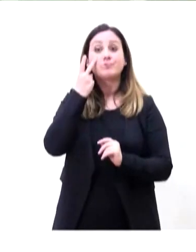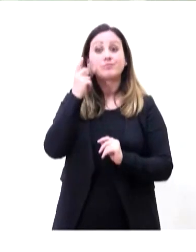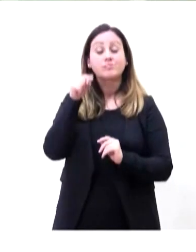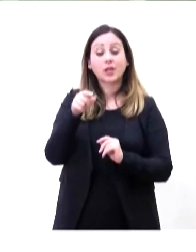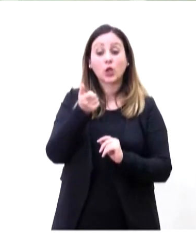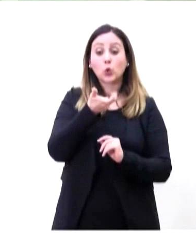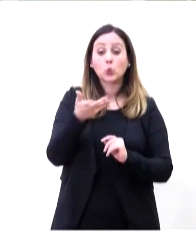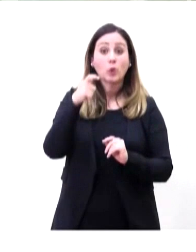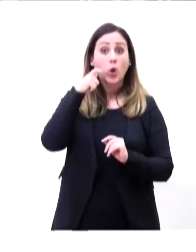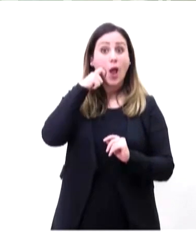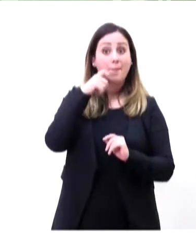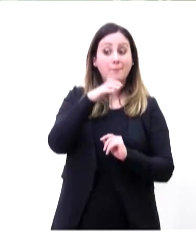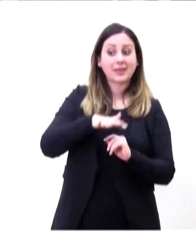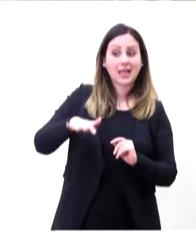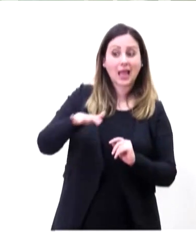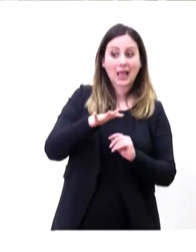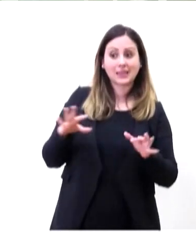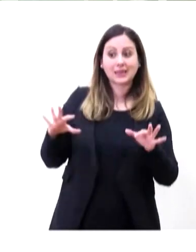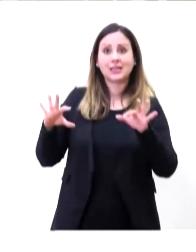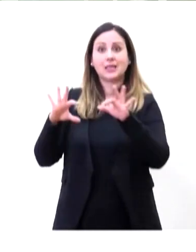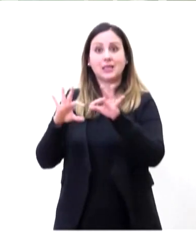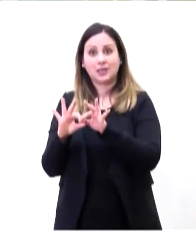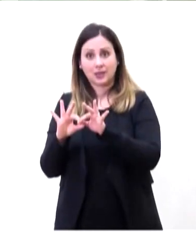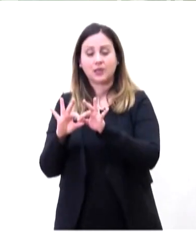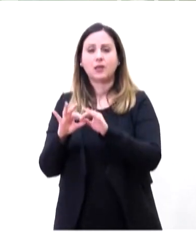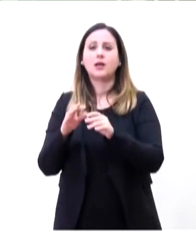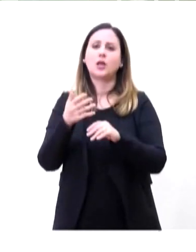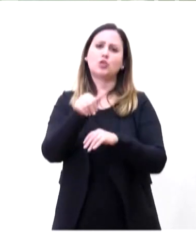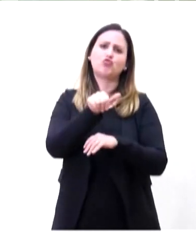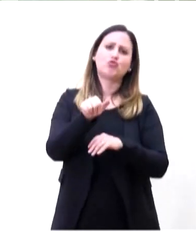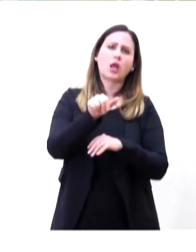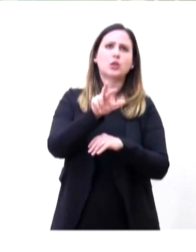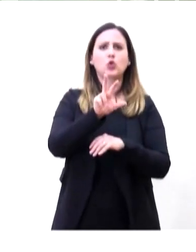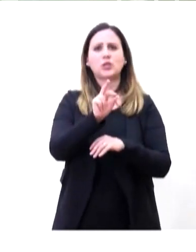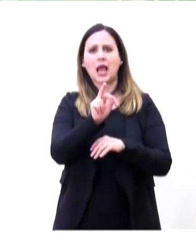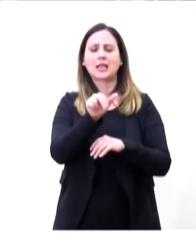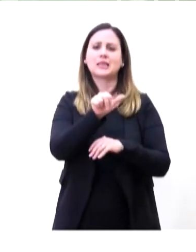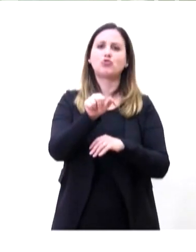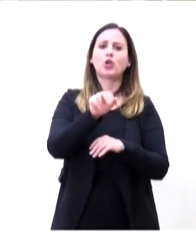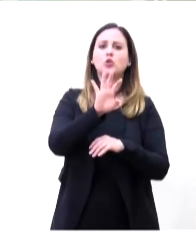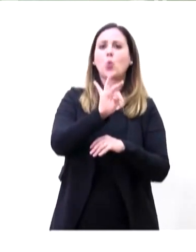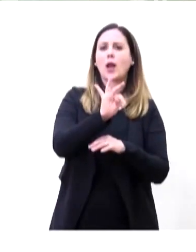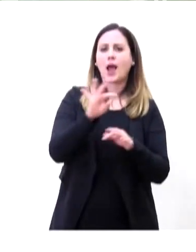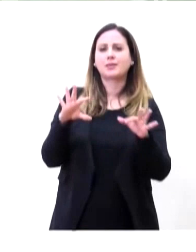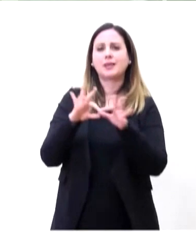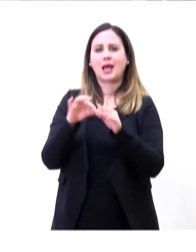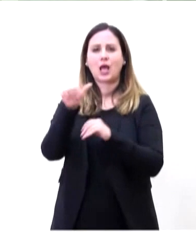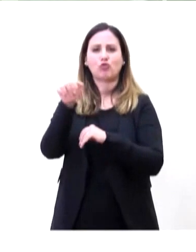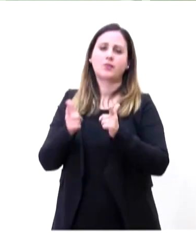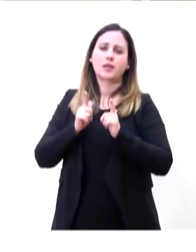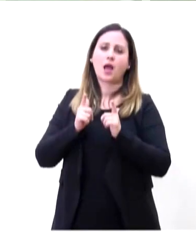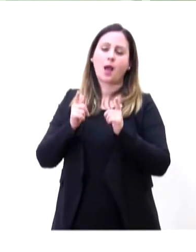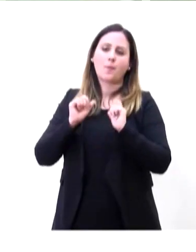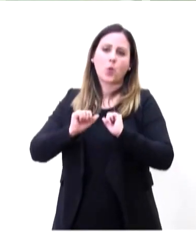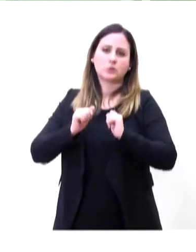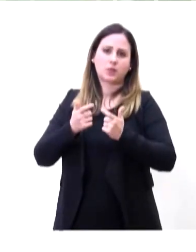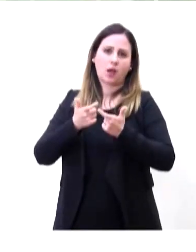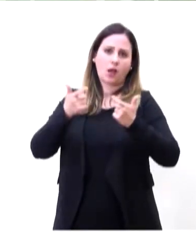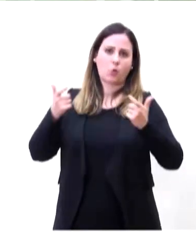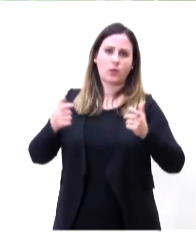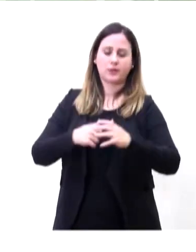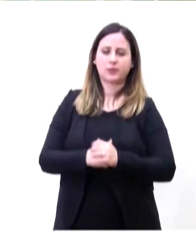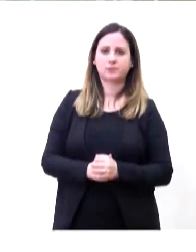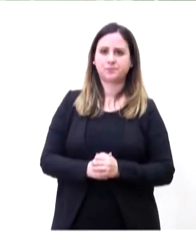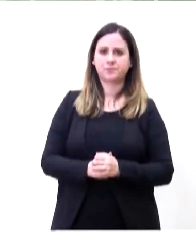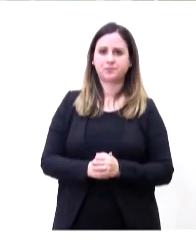'incidenza che rimane stabile, siamo sempre tra i 130 e i 140 per 100.000 abitanti nei 7 giorni. Per quanto riguarda,